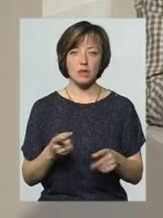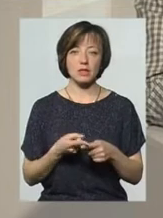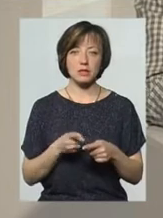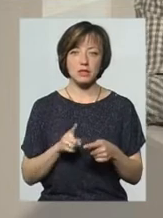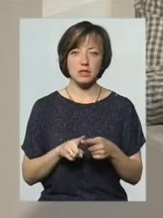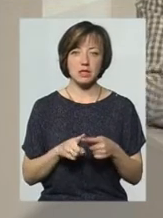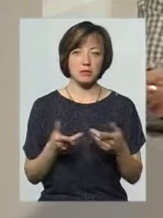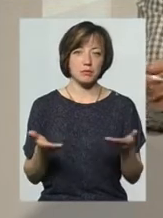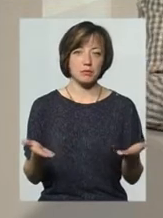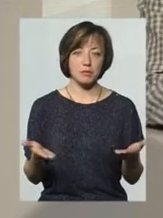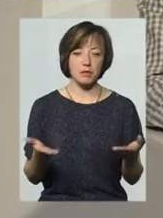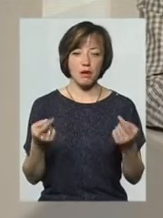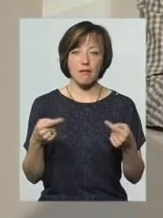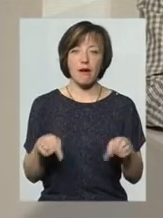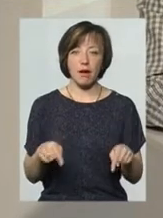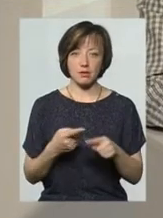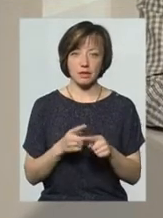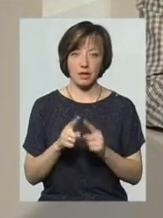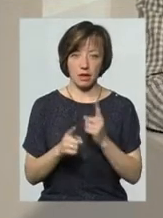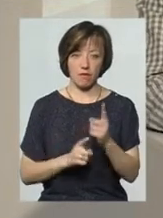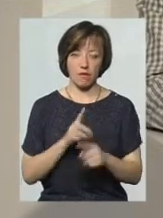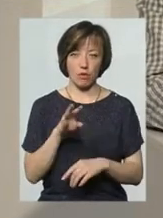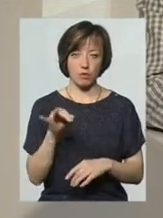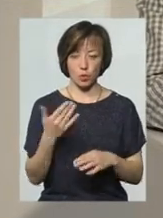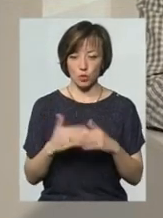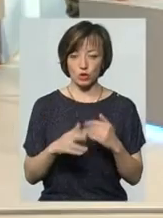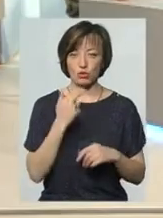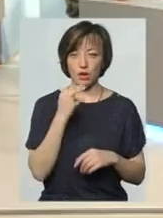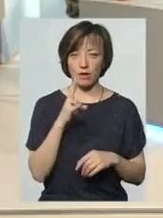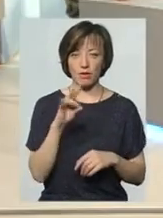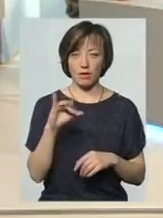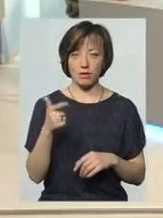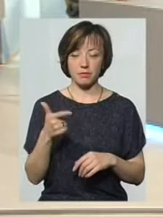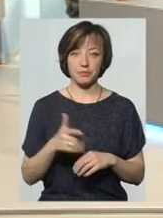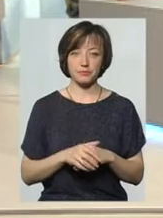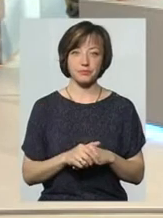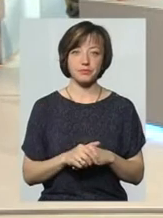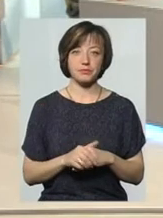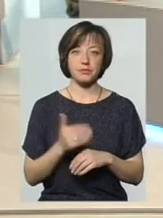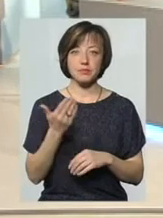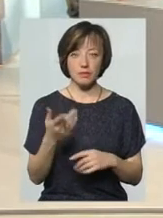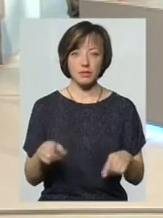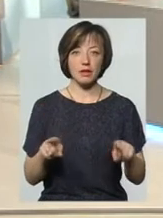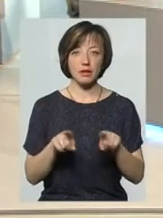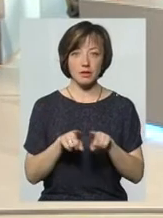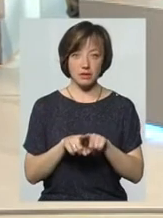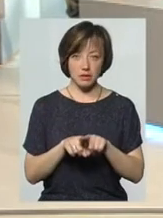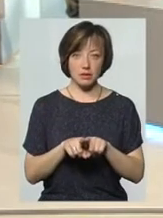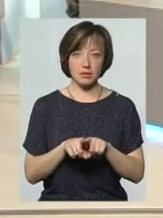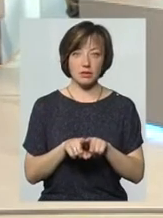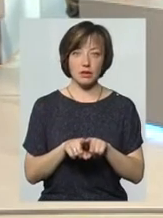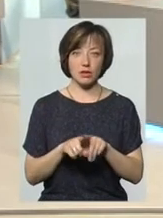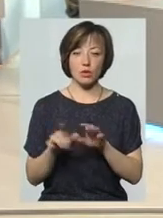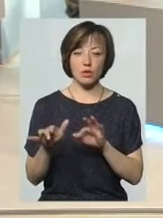ледве крах в цій реформи буде. Ну, вже червень на дворі. Ви ж все ж таки, якось все ж таки, крохуєте,